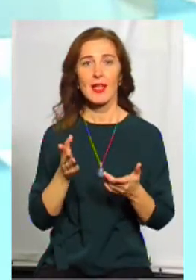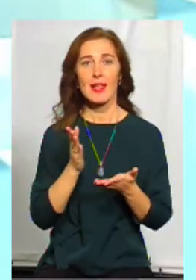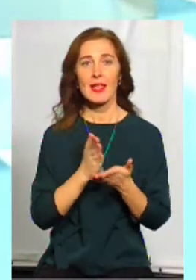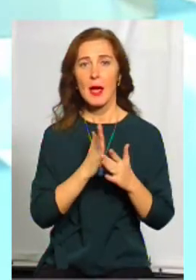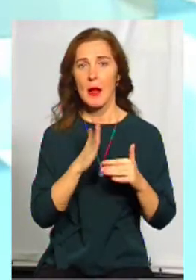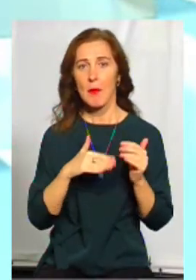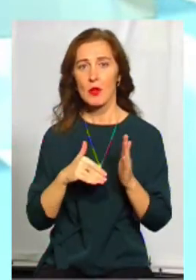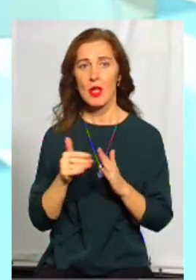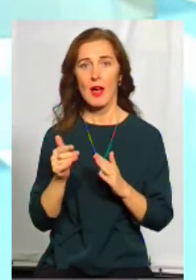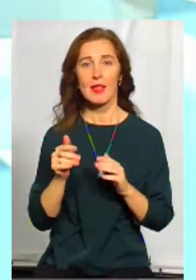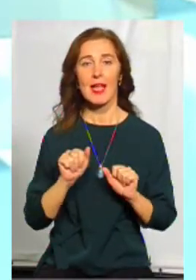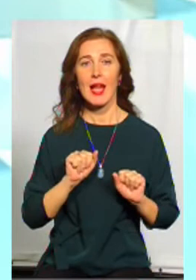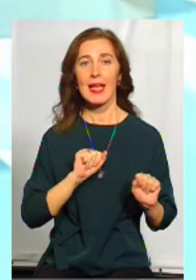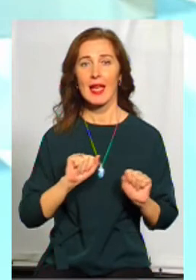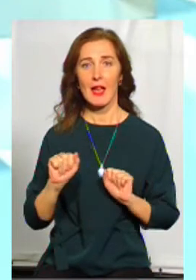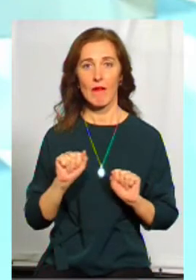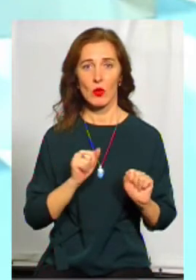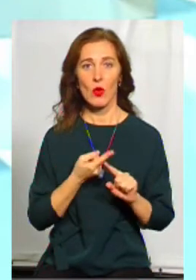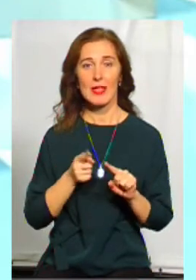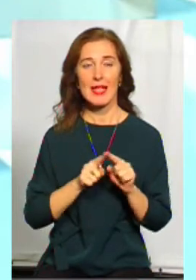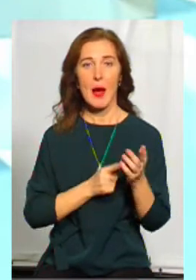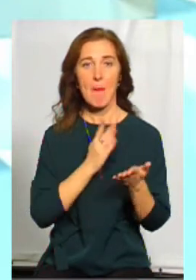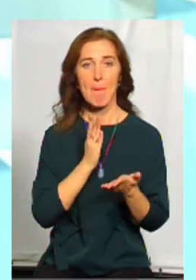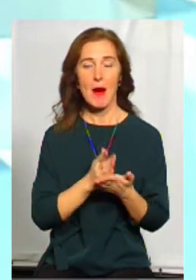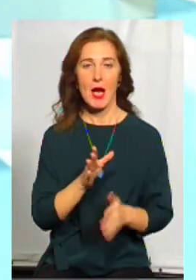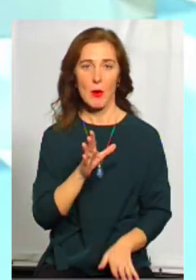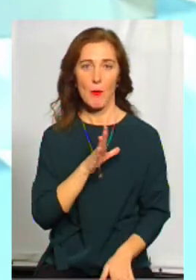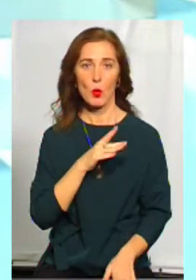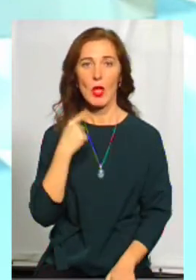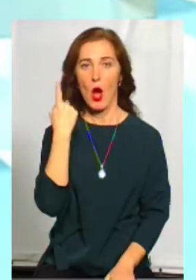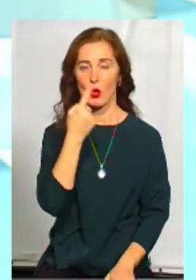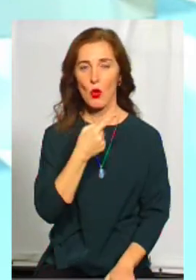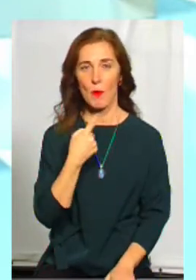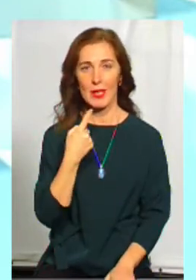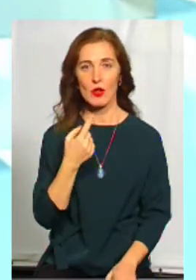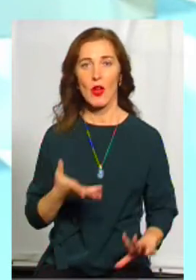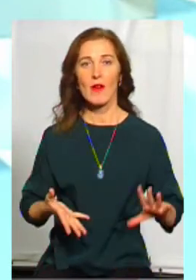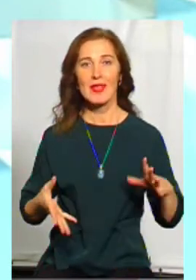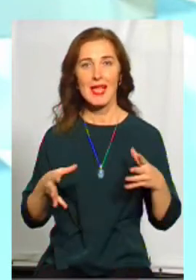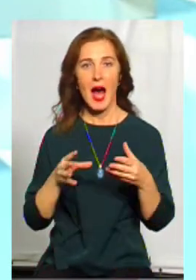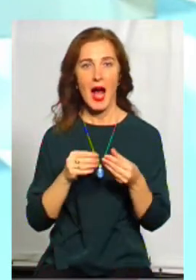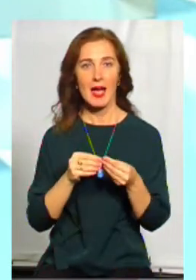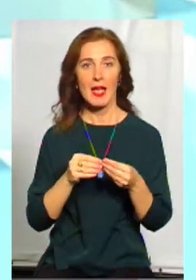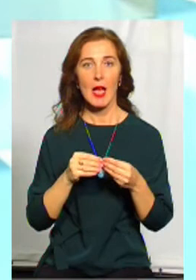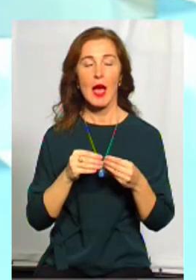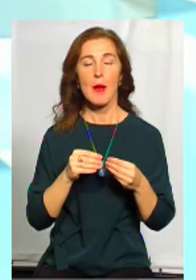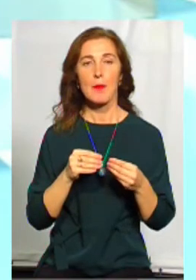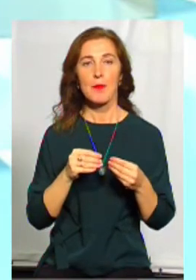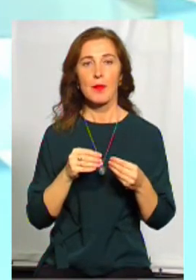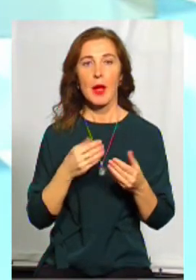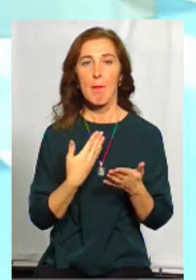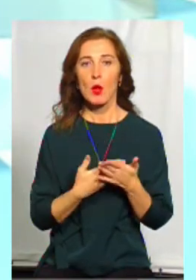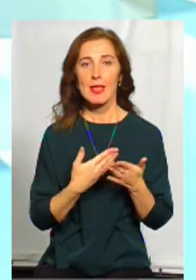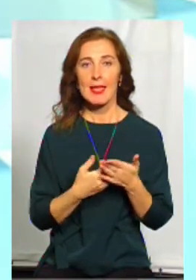обіймаєш посаду керівну. Це має бути особисто, взагалі, позиція громадянина,